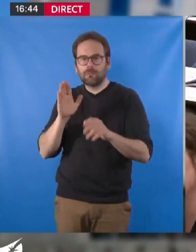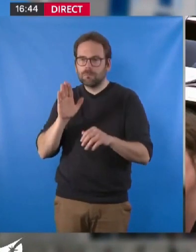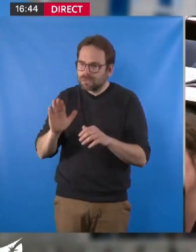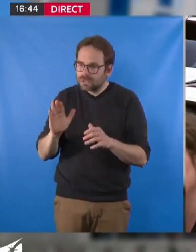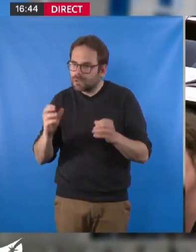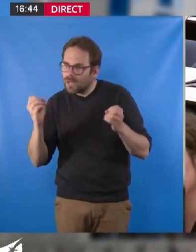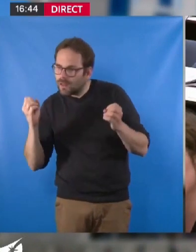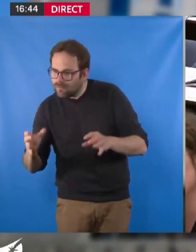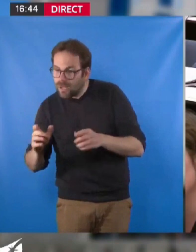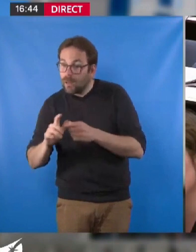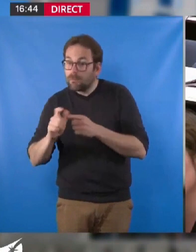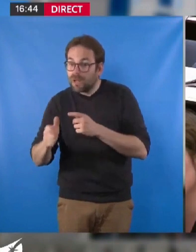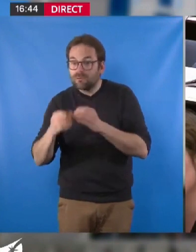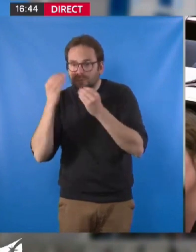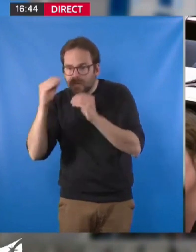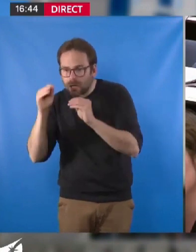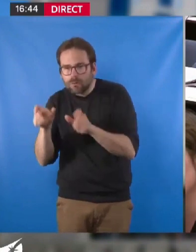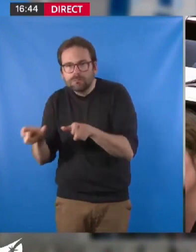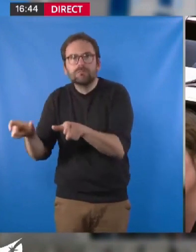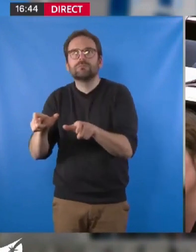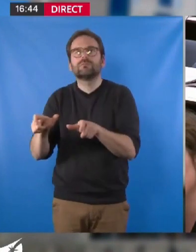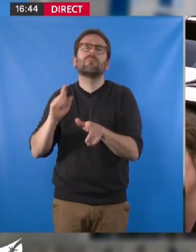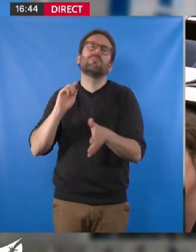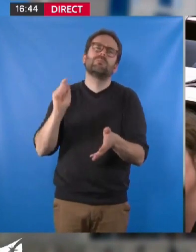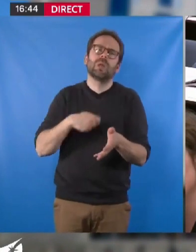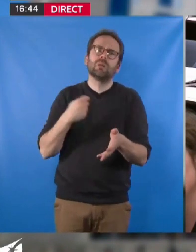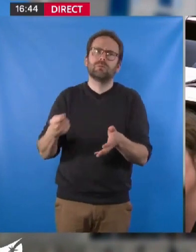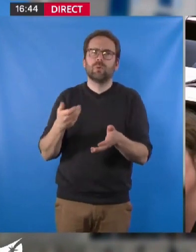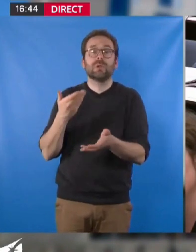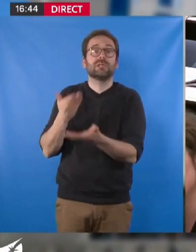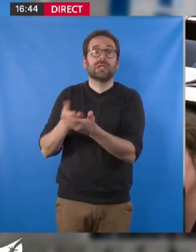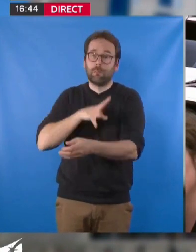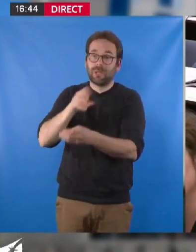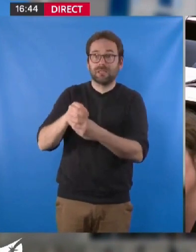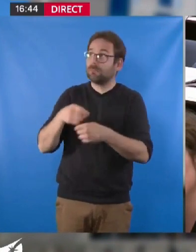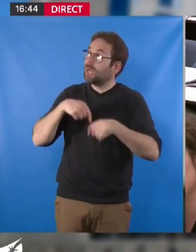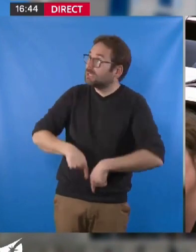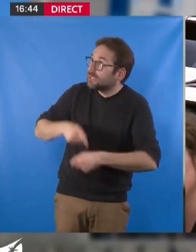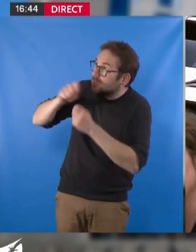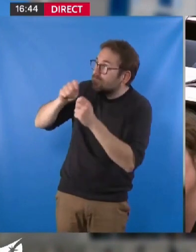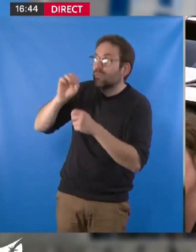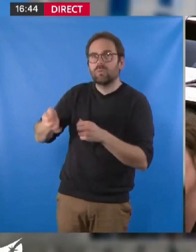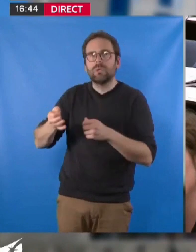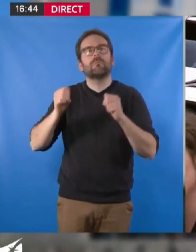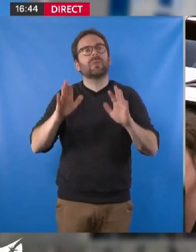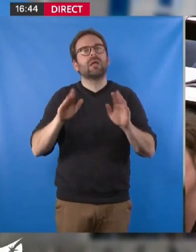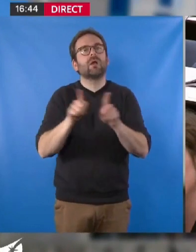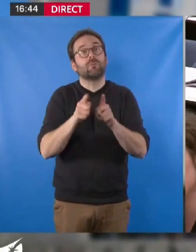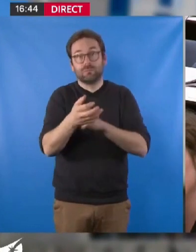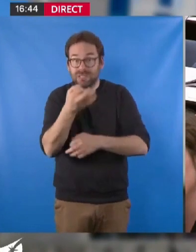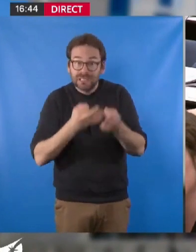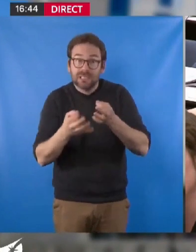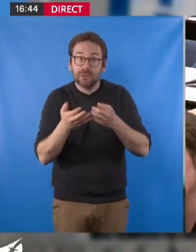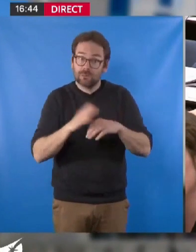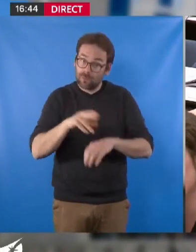et sur le traitement de la délinquance. Cela fait l'objet aussi du dialogue avec l'Etat sur le sujet, mais comme vous l'avez dit, et je tiens à le